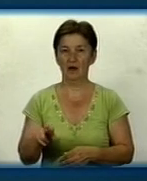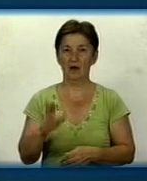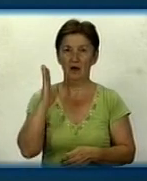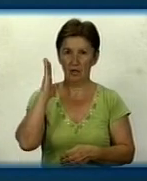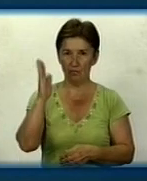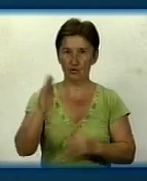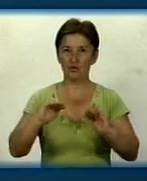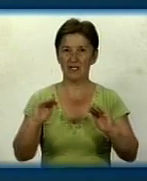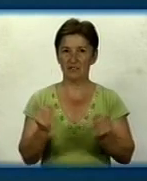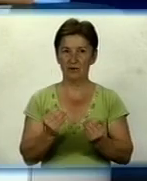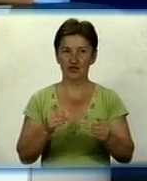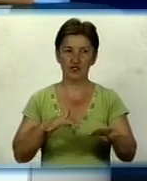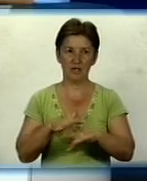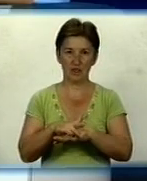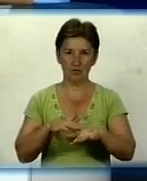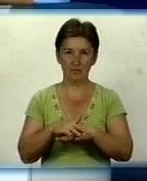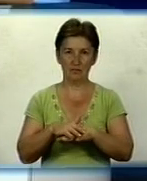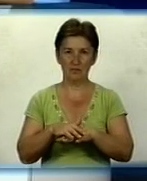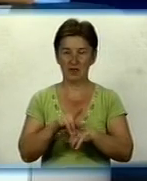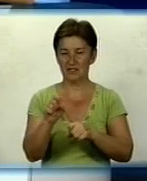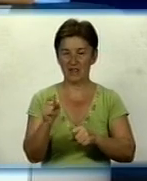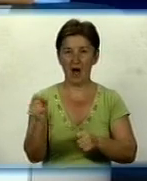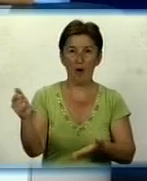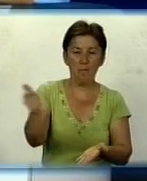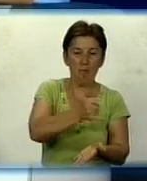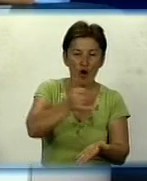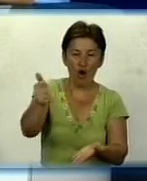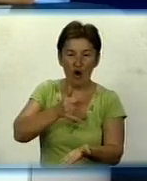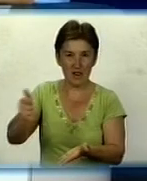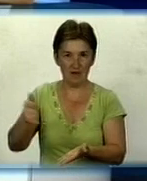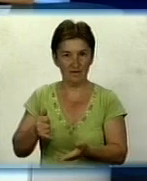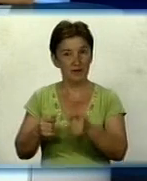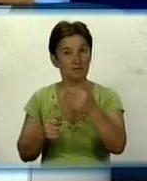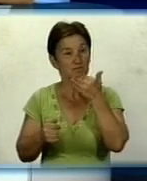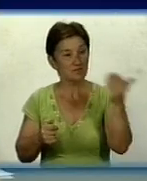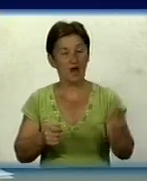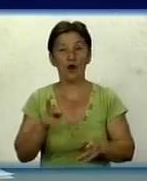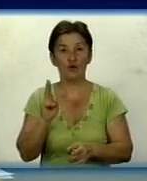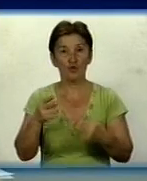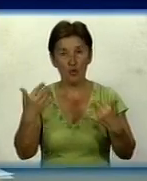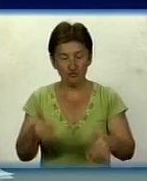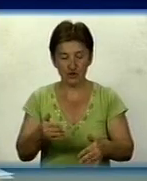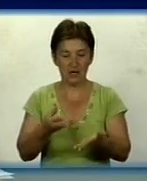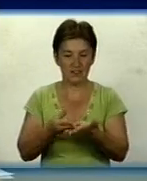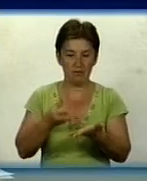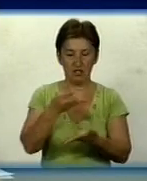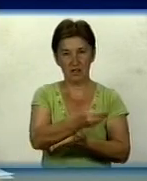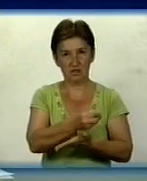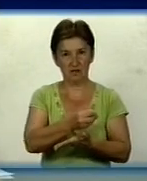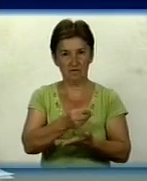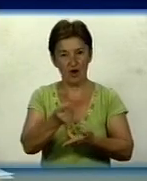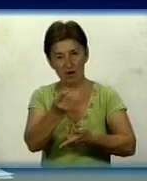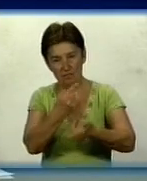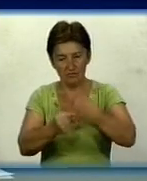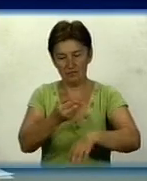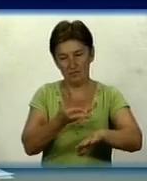будуть вже зменшені нарахування за полив. Що стосується тих, хто заплатив за іншими нарахуваннями, їм будуть відшкодовані